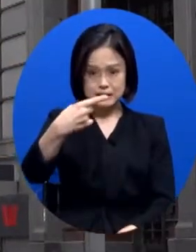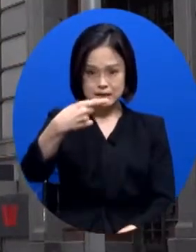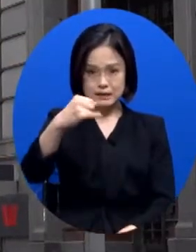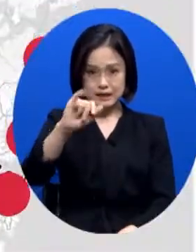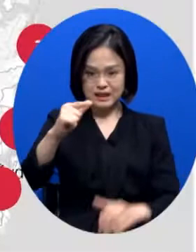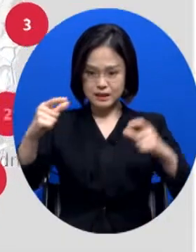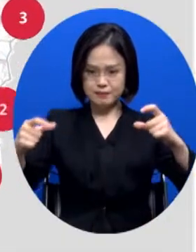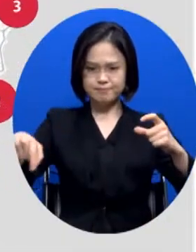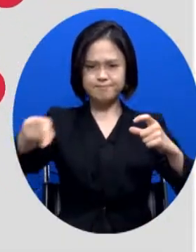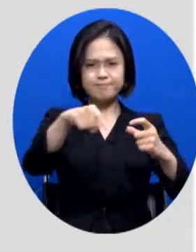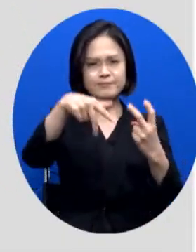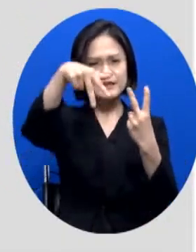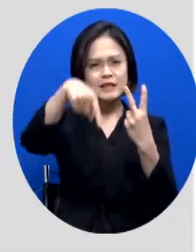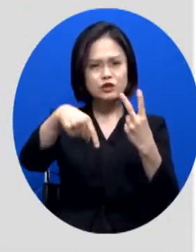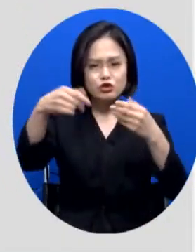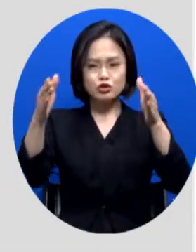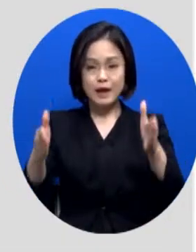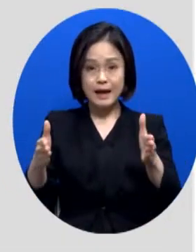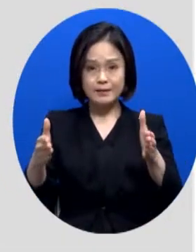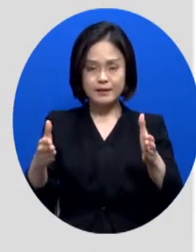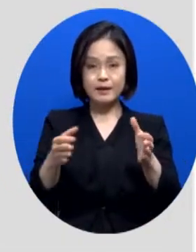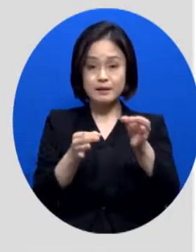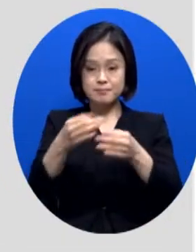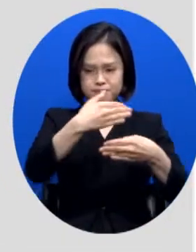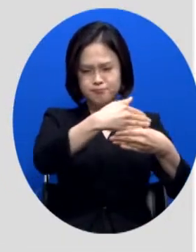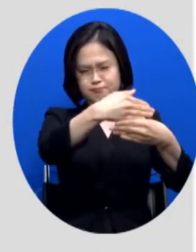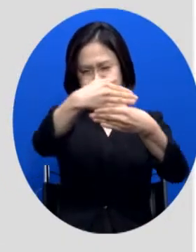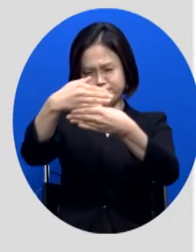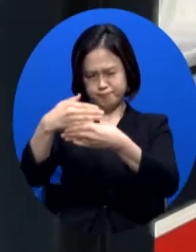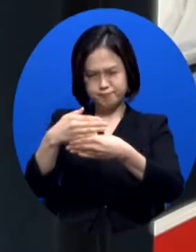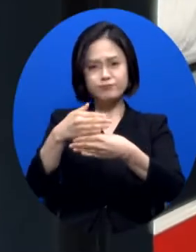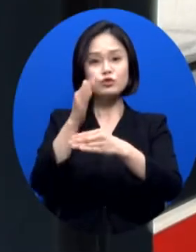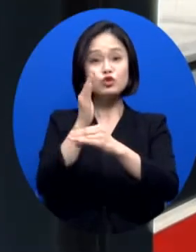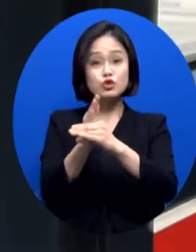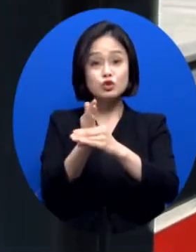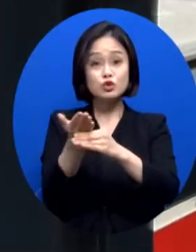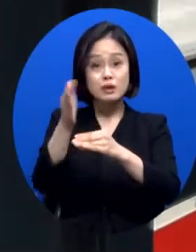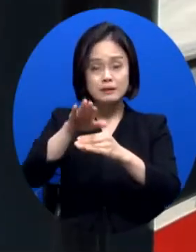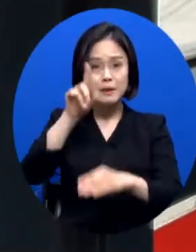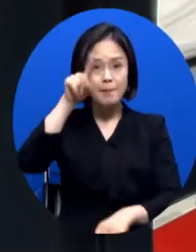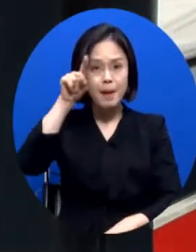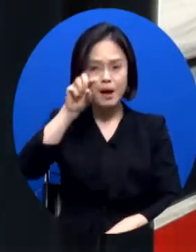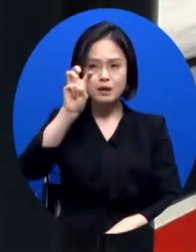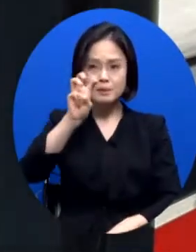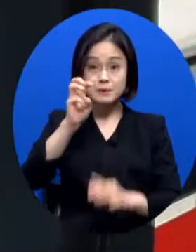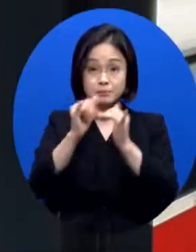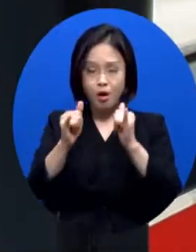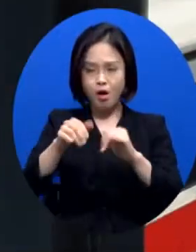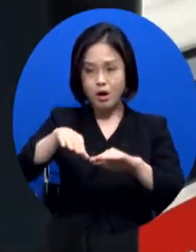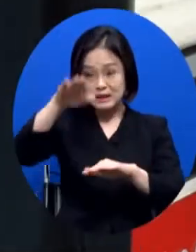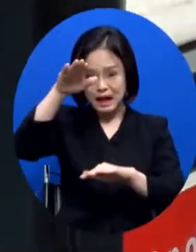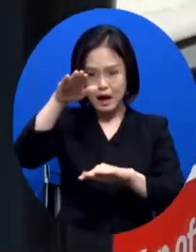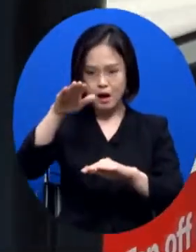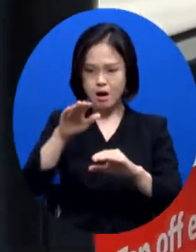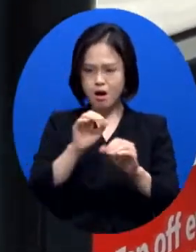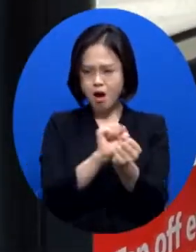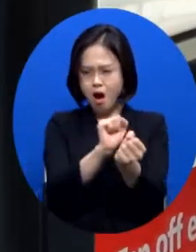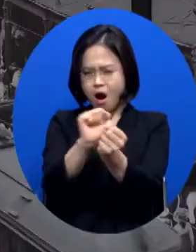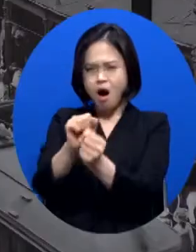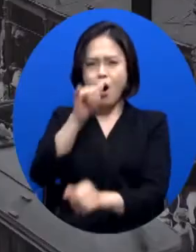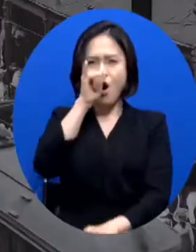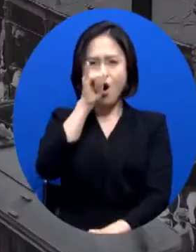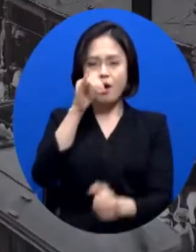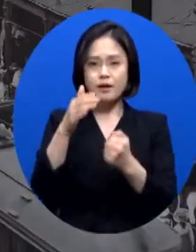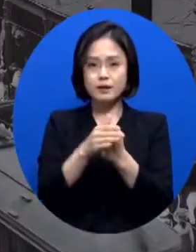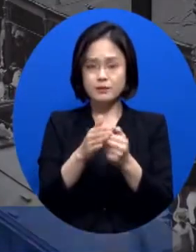봉쇄했지만 매일 30명 안팎의 확진자가 발생하자 지난 7일 봉쇄 조치를 일주일 더 연장했습니다.